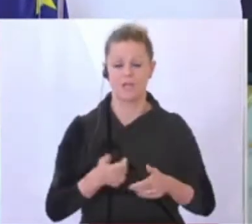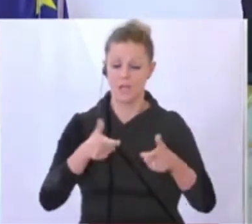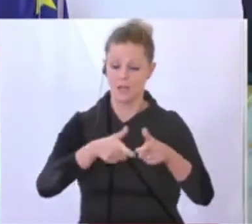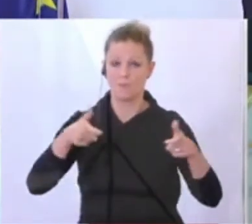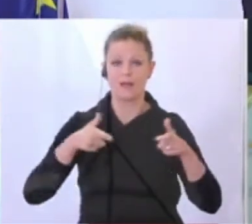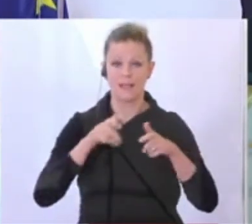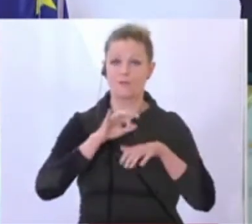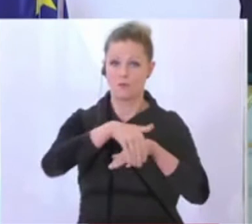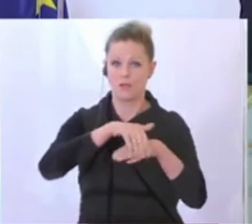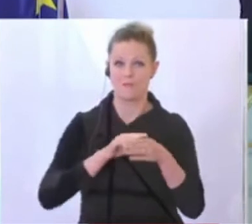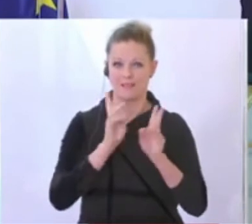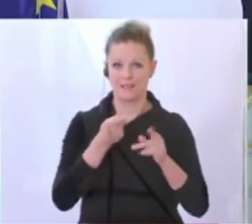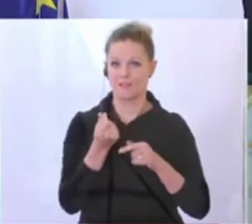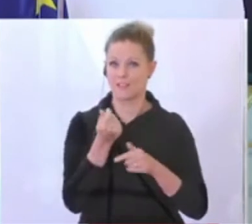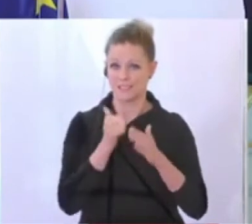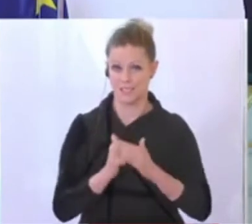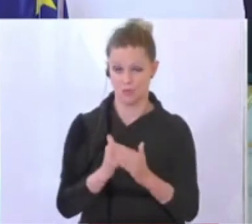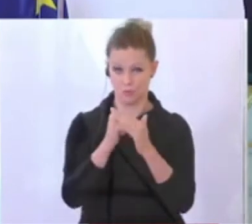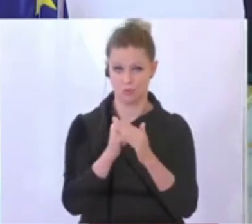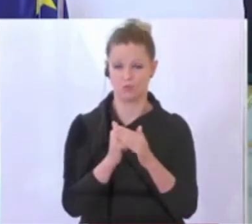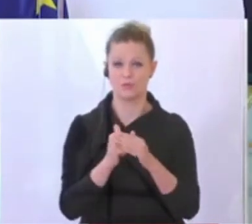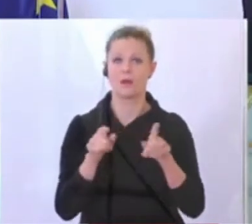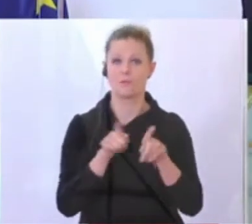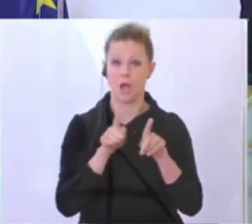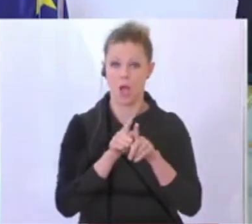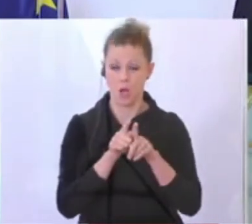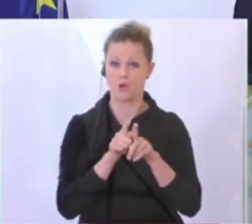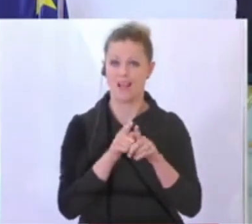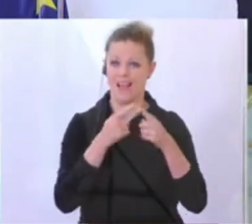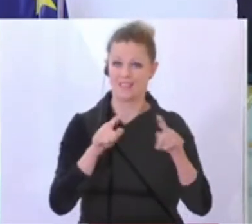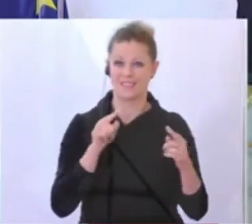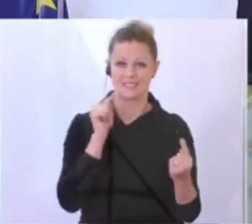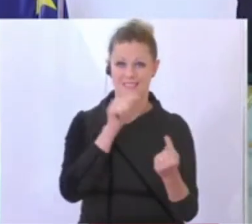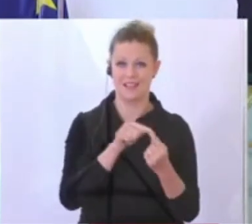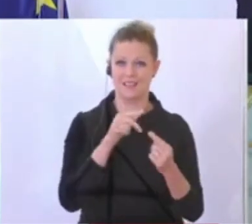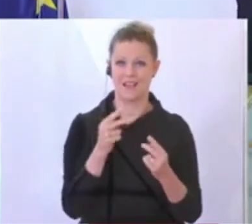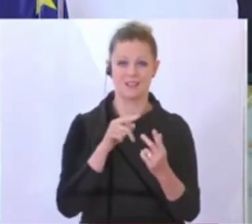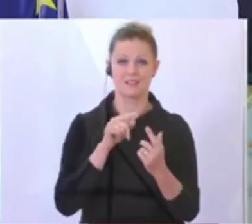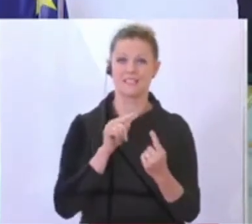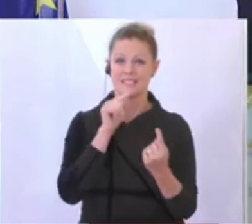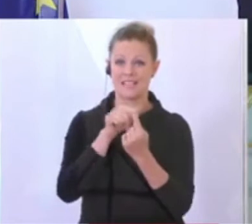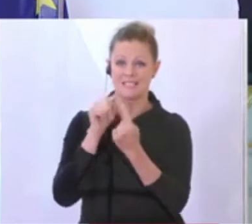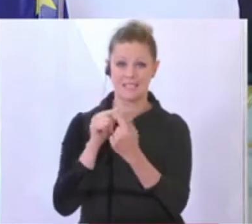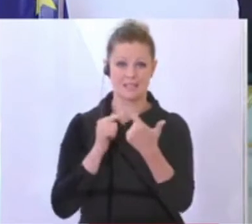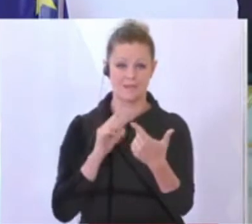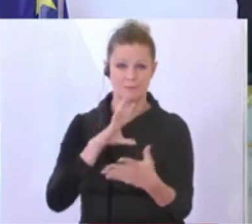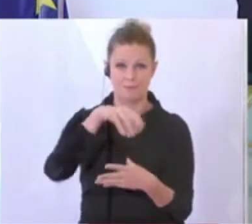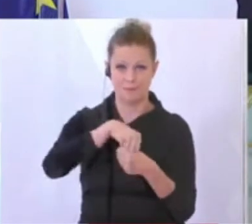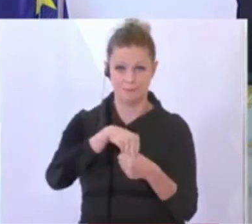nicht nur finanziell unterstützen können, sondern zwei Ziele gleichzeitig vereinen können. Zum einen die